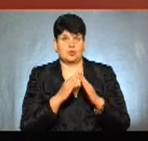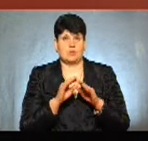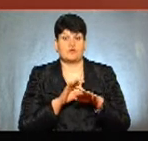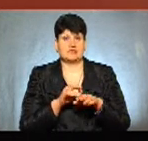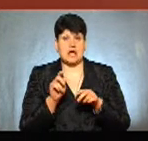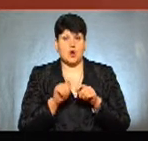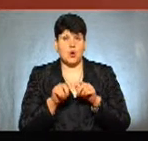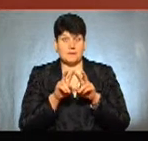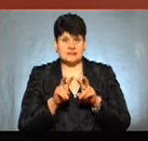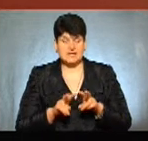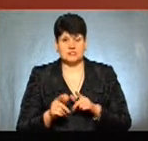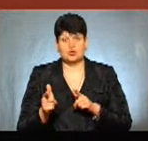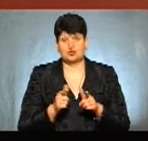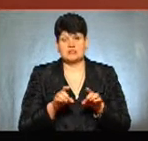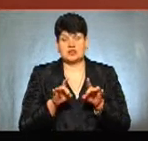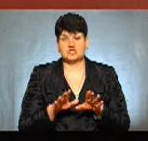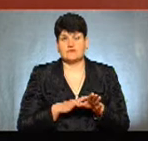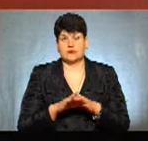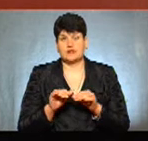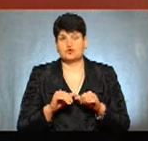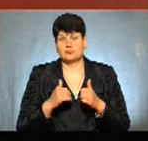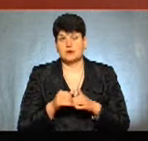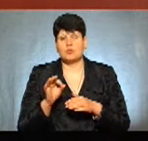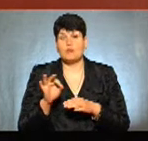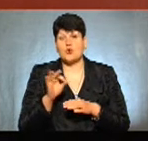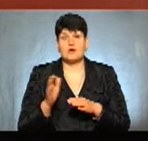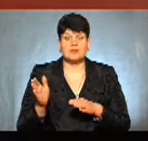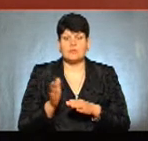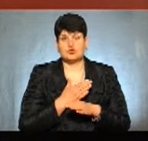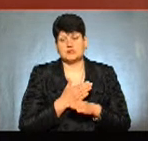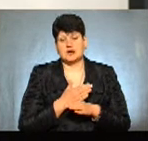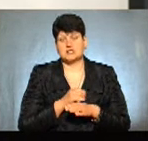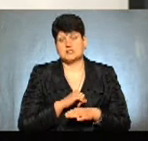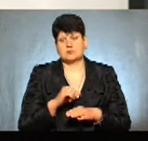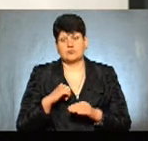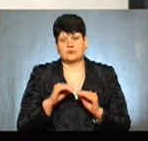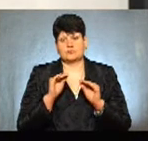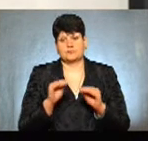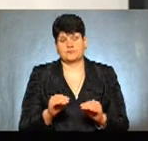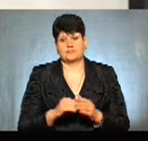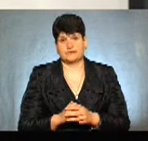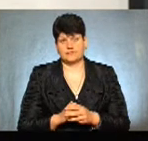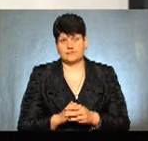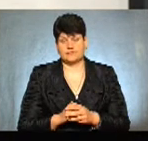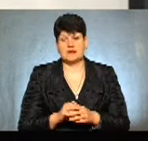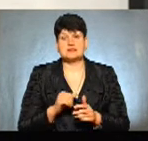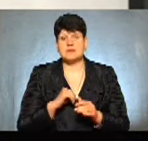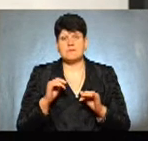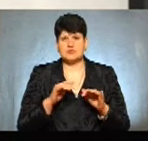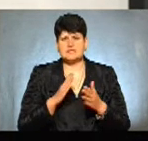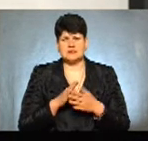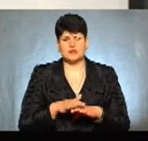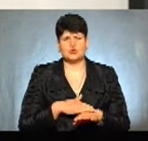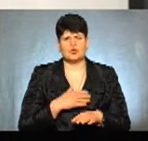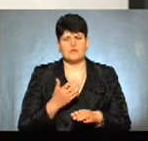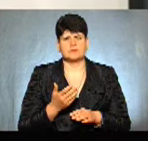підставі даних готується рішення віконавчого комітету про демонтаж самовільно встановлення тимчасової споруди. Сам процес демонтажу є довготривалим,